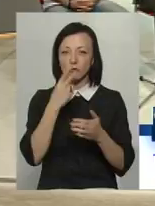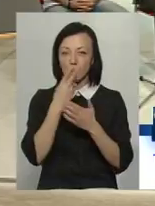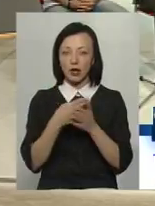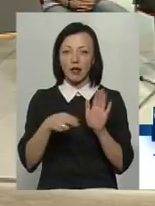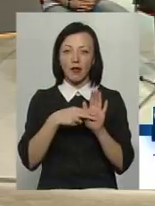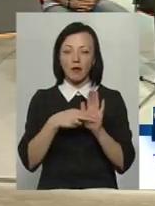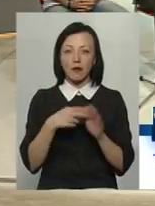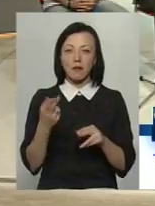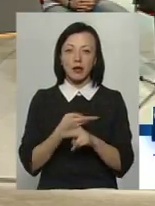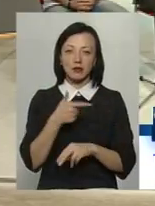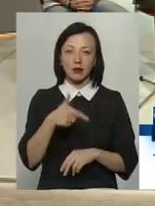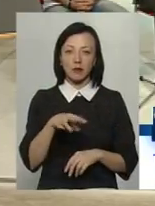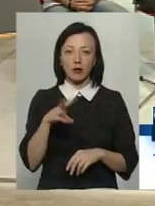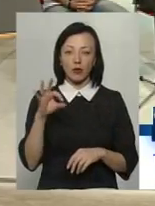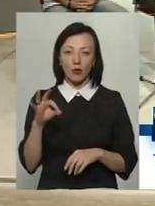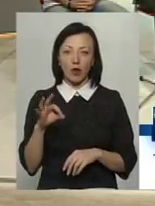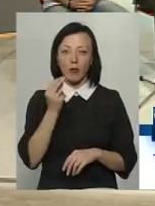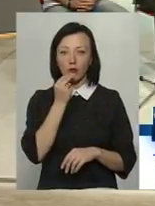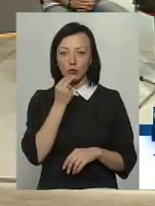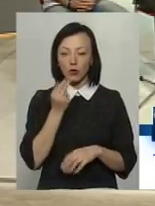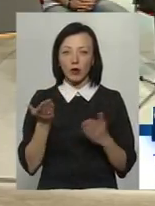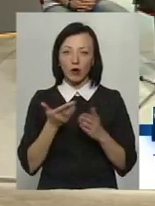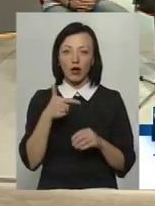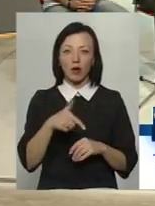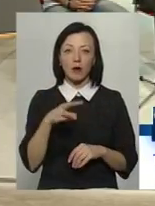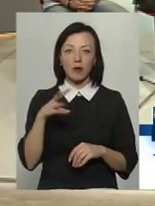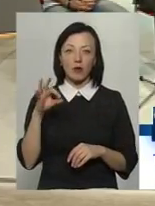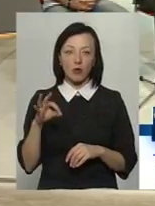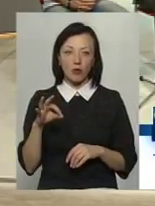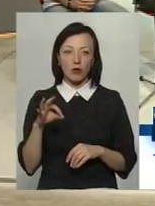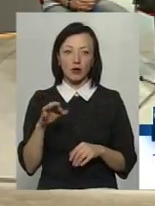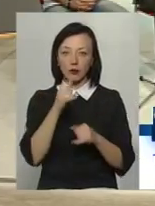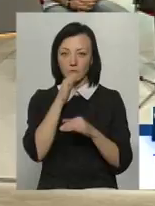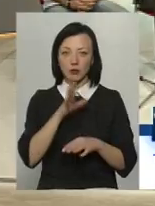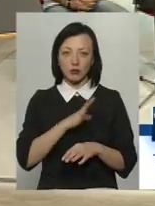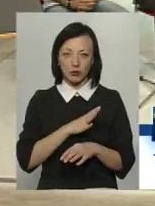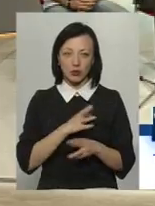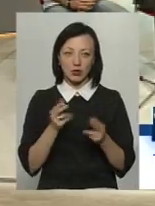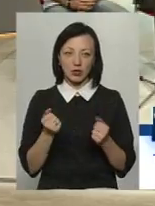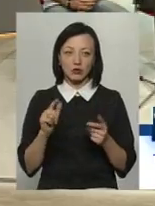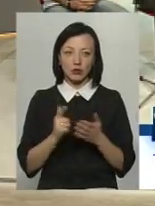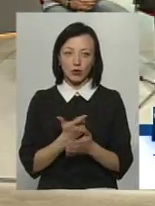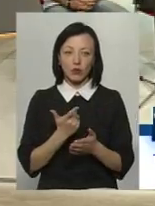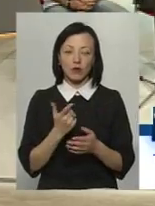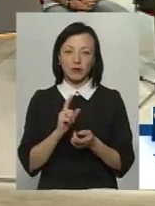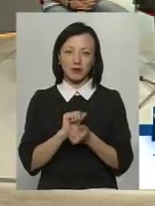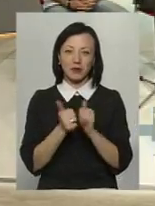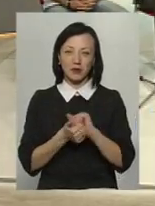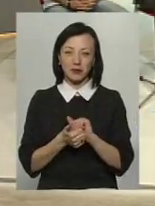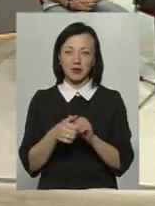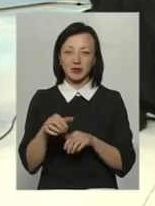без ГМО на продукті, в якому ГМО апріорі не може бути, так? Тобто, це знову ж вертаємося до